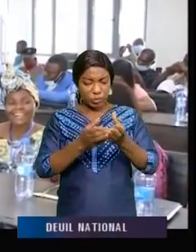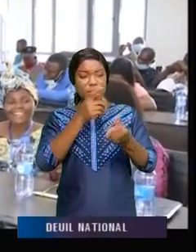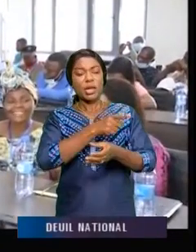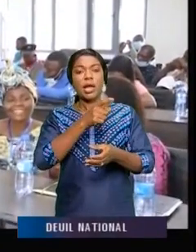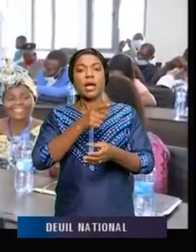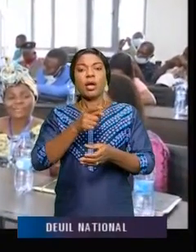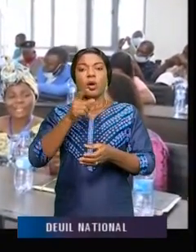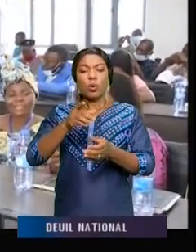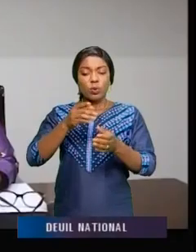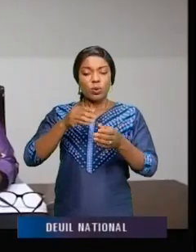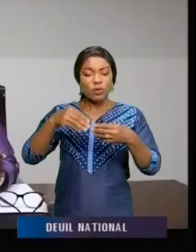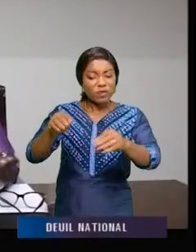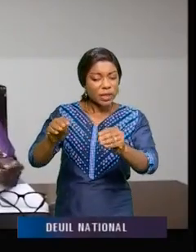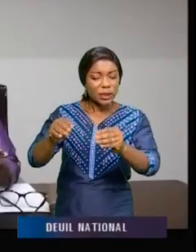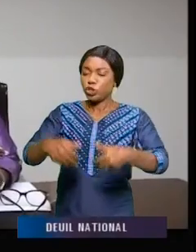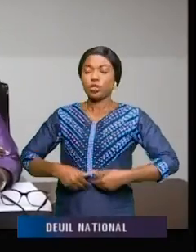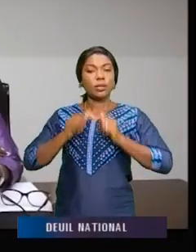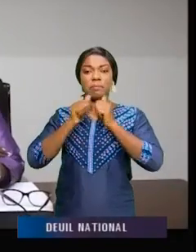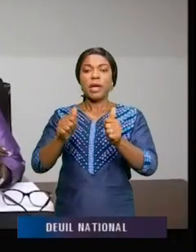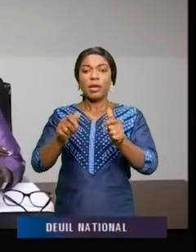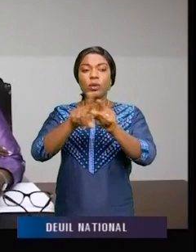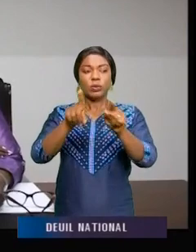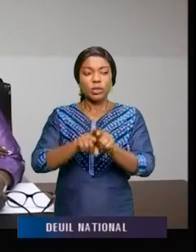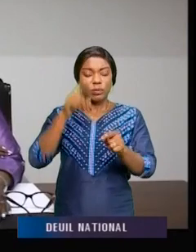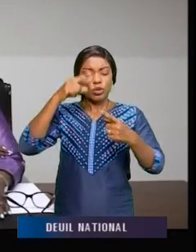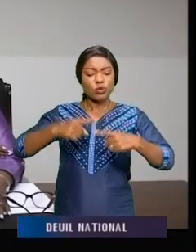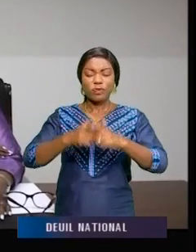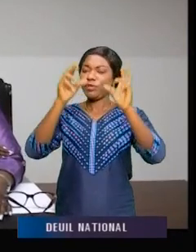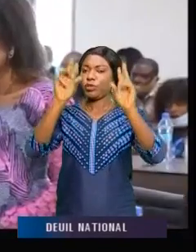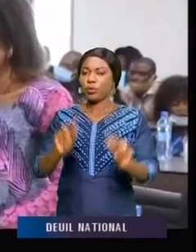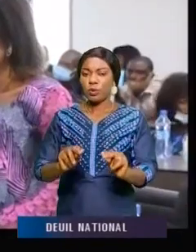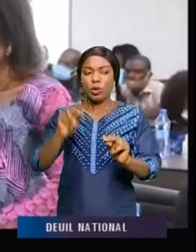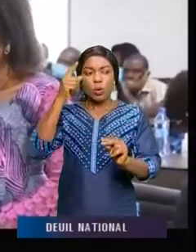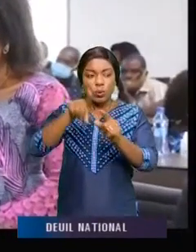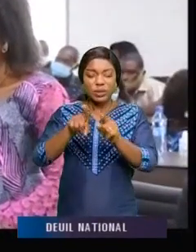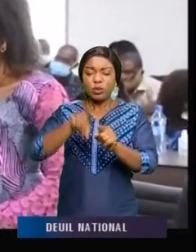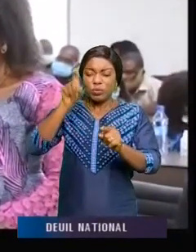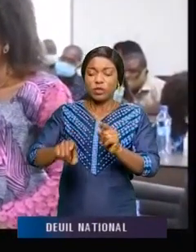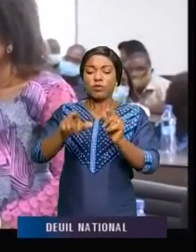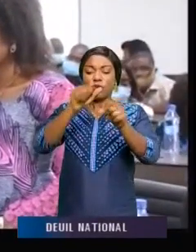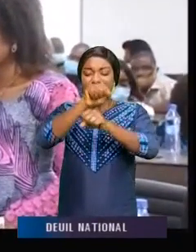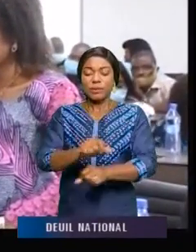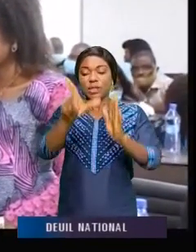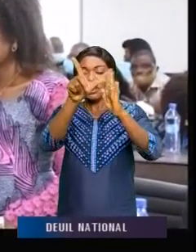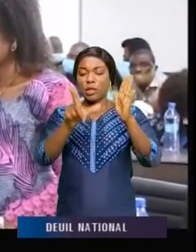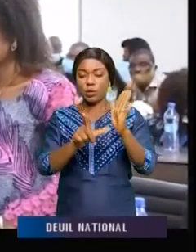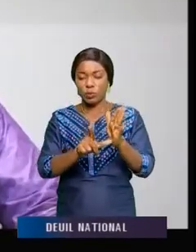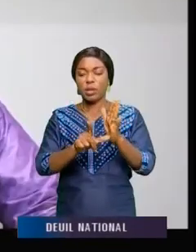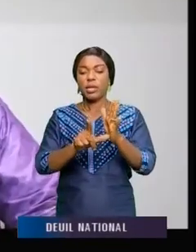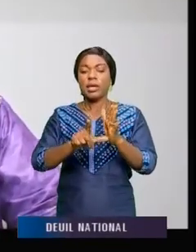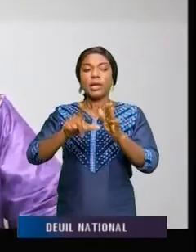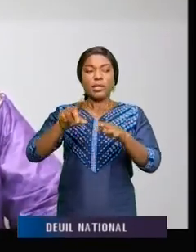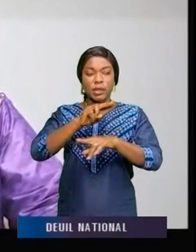doit pas marchander la jeunesse du Loi là-bas à des causes partisanes en contradiction avec les lois divines et de la nation.